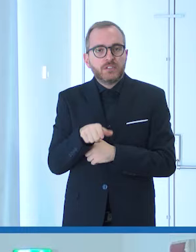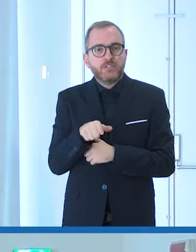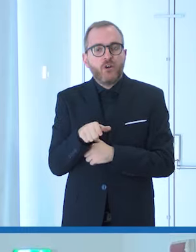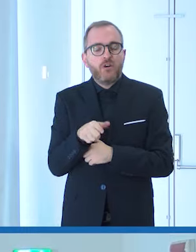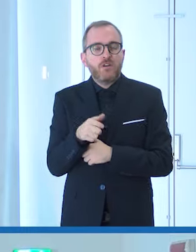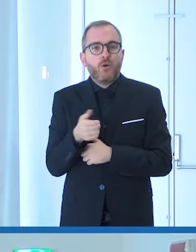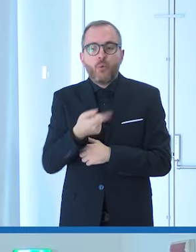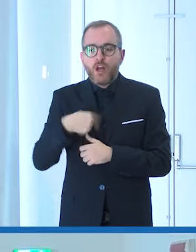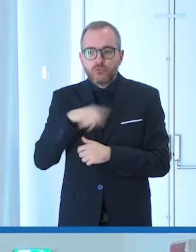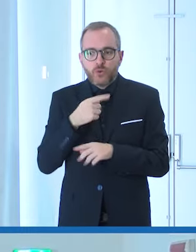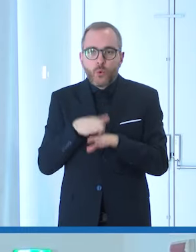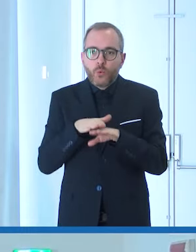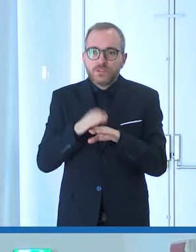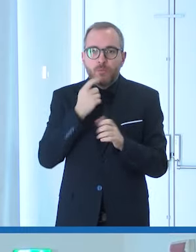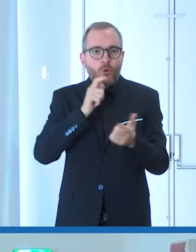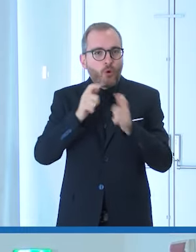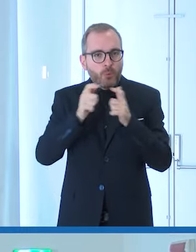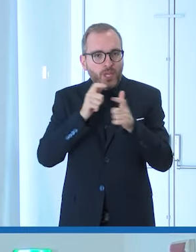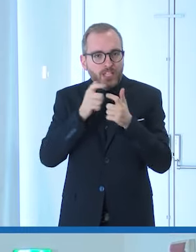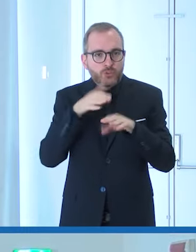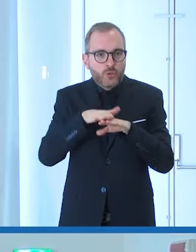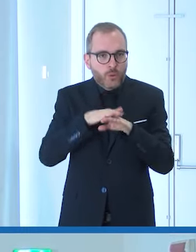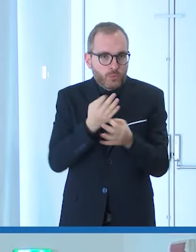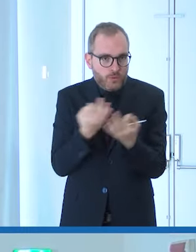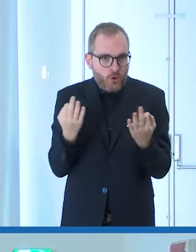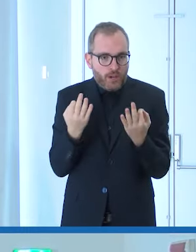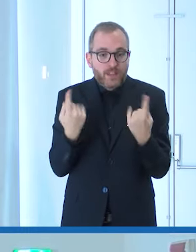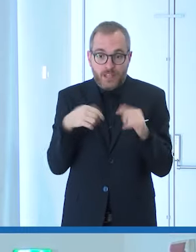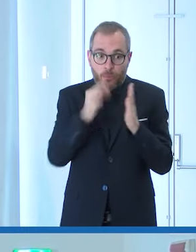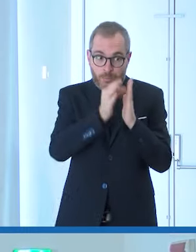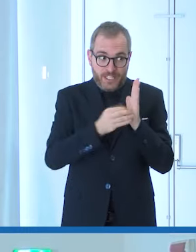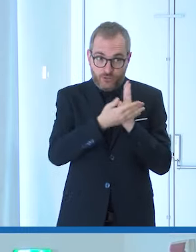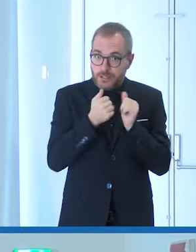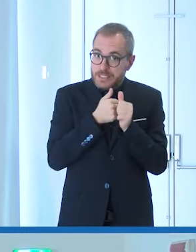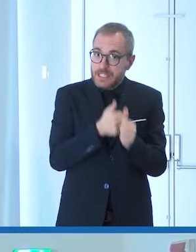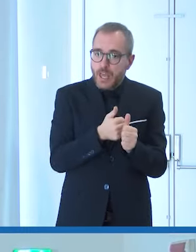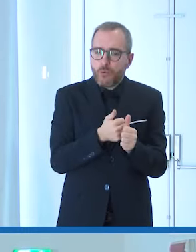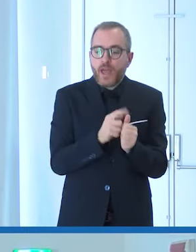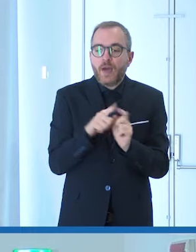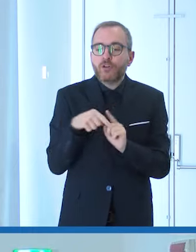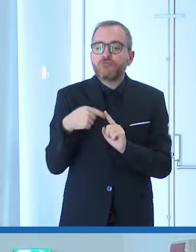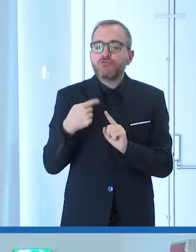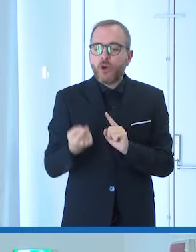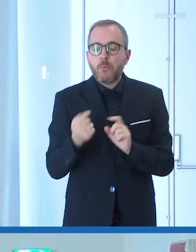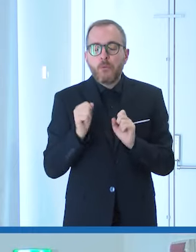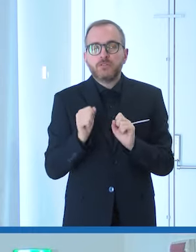quando noi utilizziamo una comunicazione corretta partendo da questi principi riusciamo anche poi a riflettere su come costruiamo la